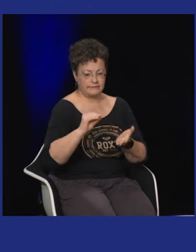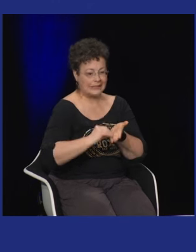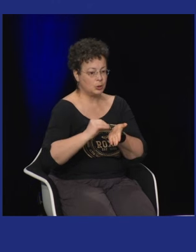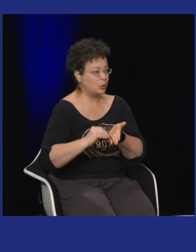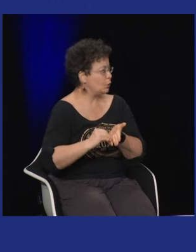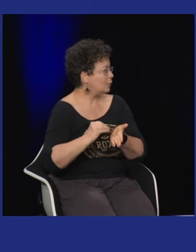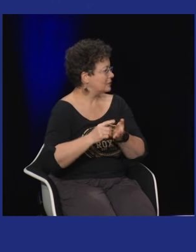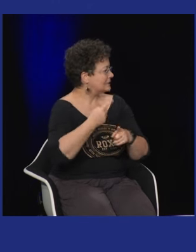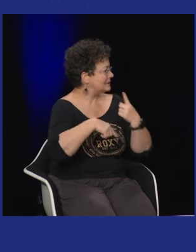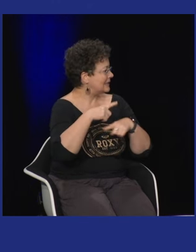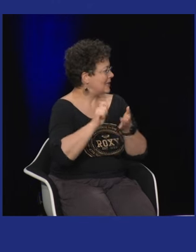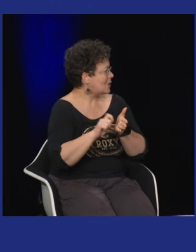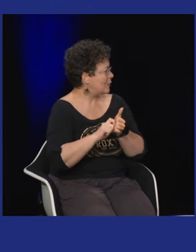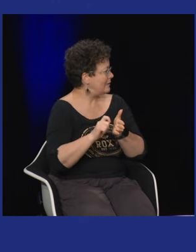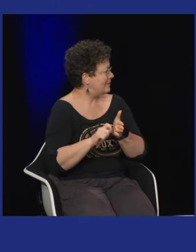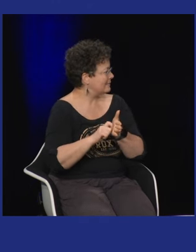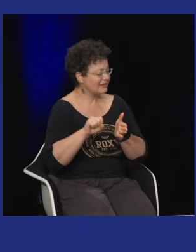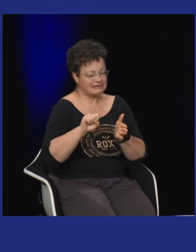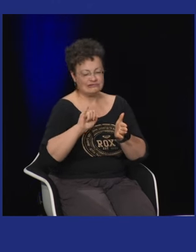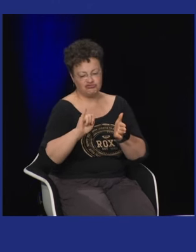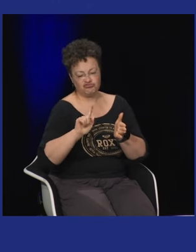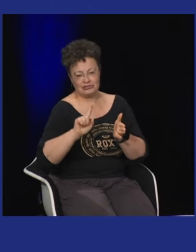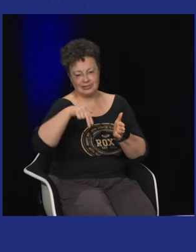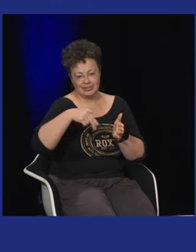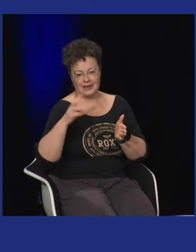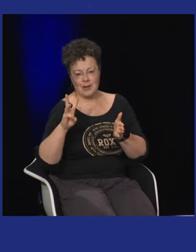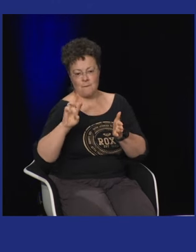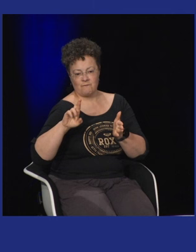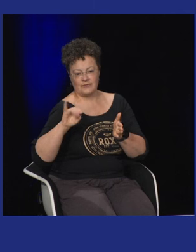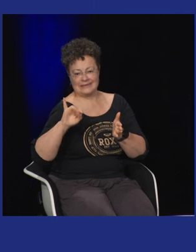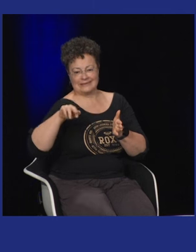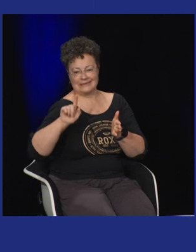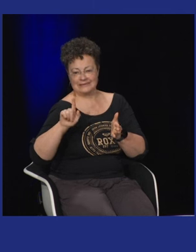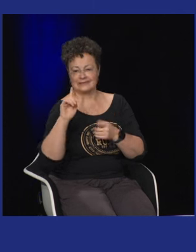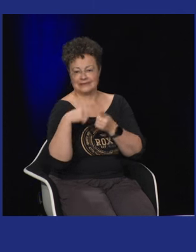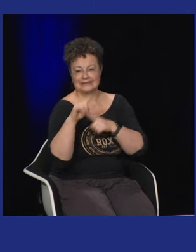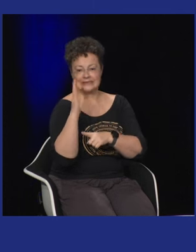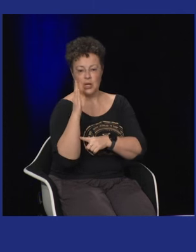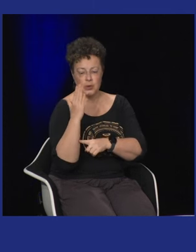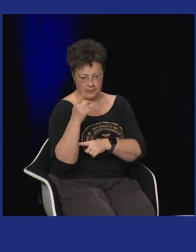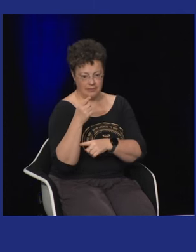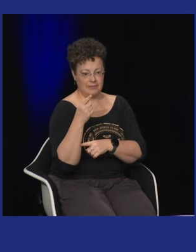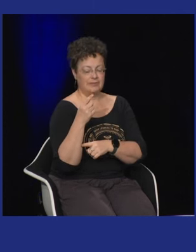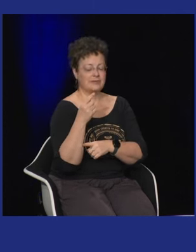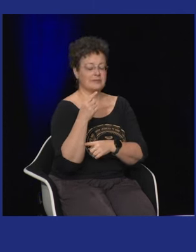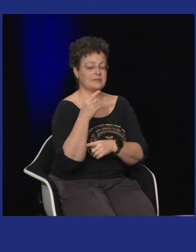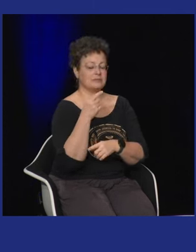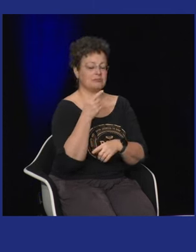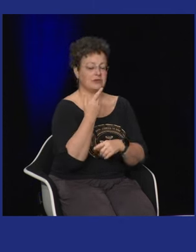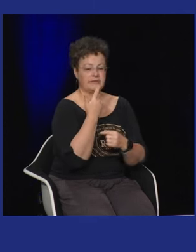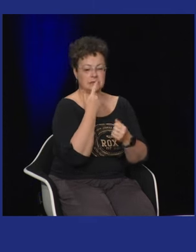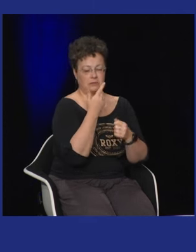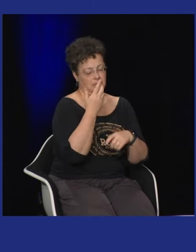'était pas mal aussi de pouvoir l'enseigner en pédagogie pour l'écriture et travailler là-dessus